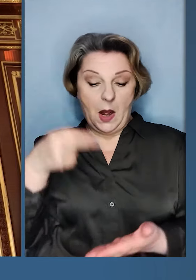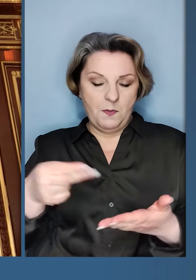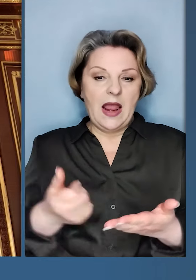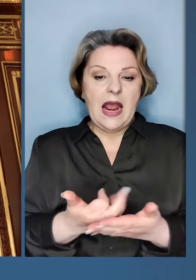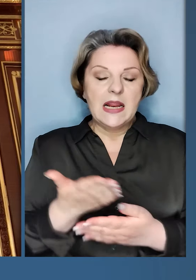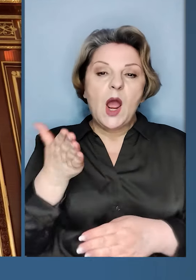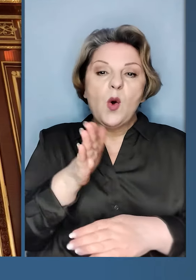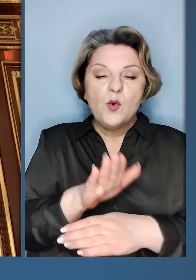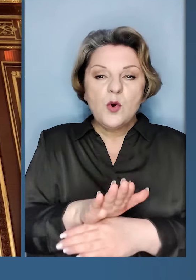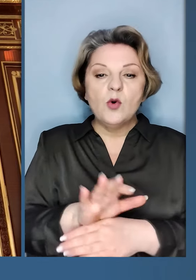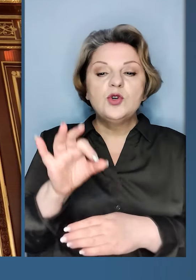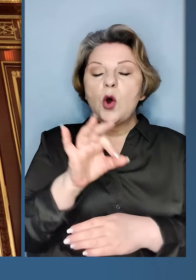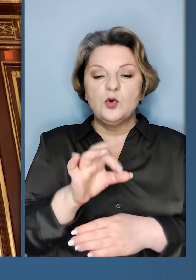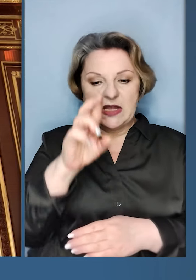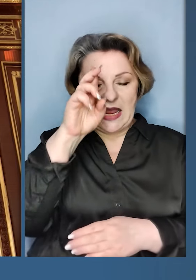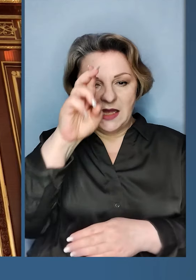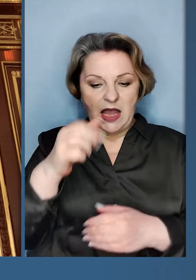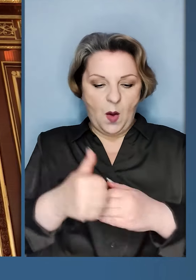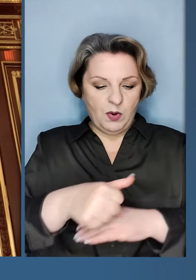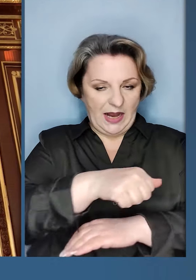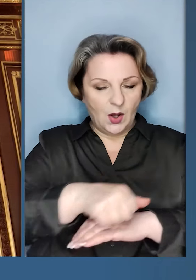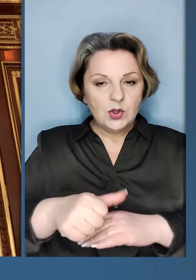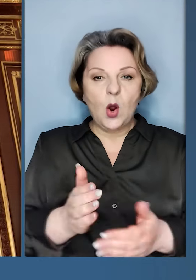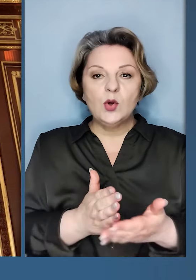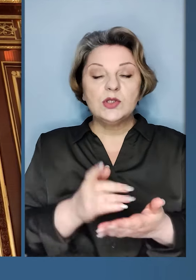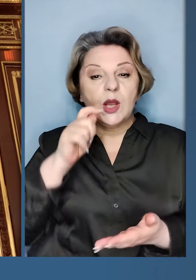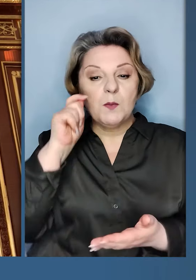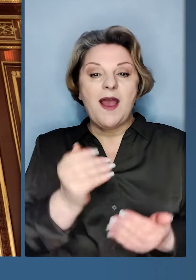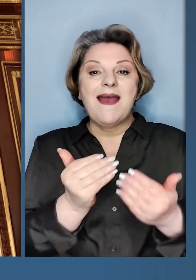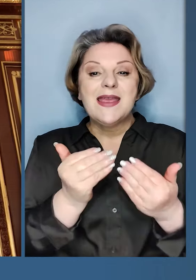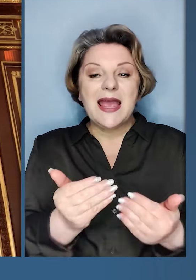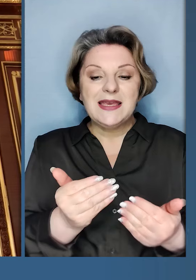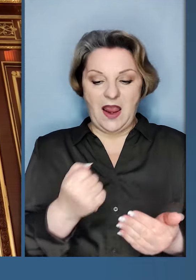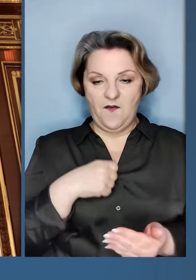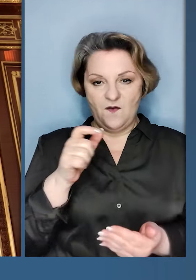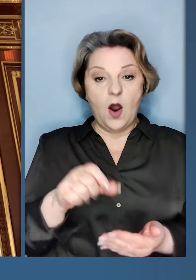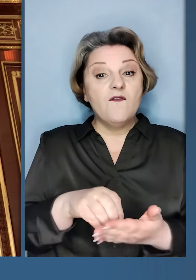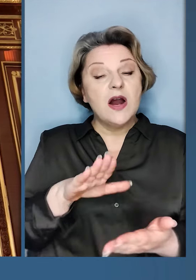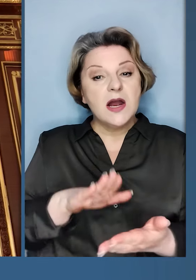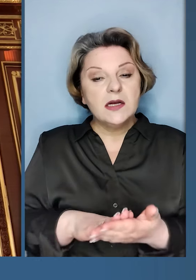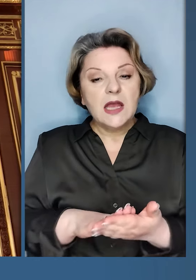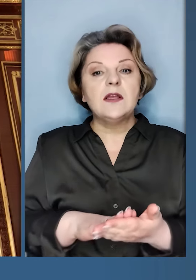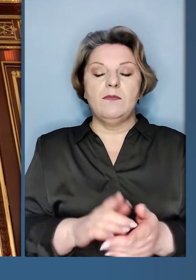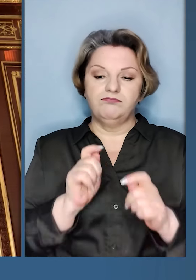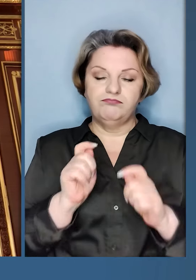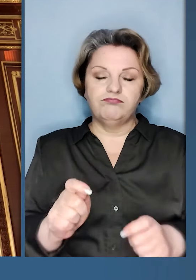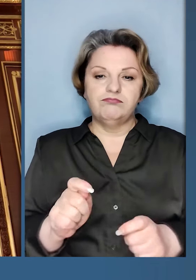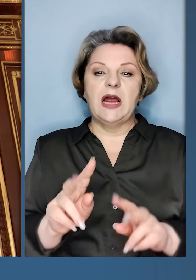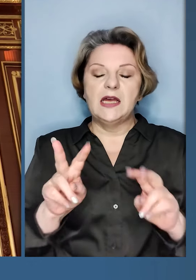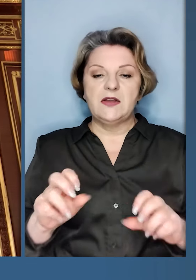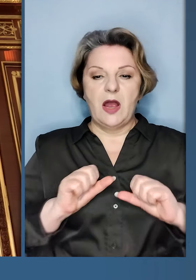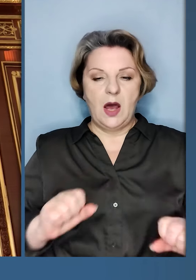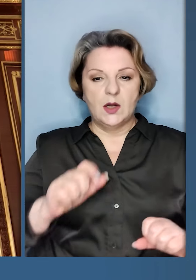підписав і кілька указів щодо Державної прикордонної служби України та її воїнів. Відзначив званням